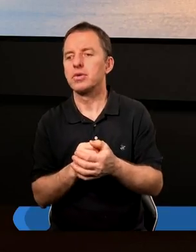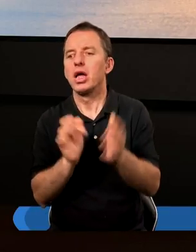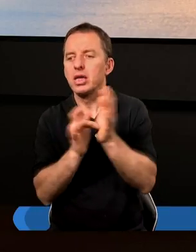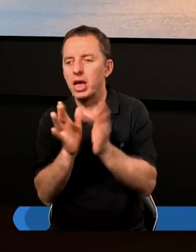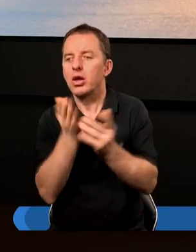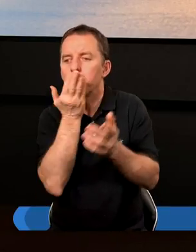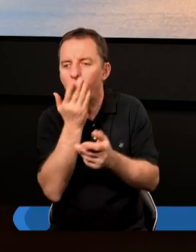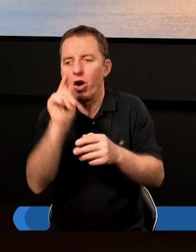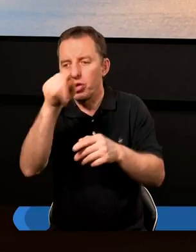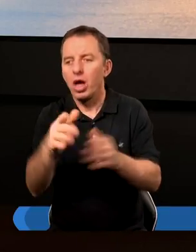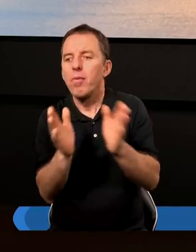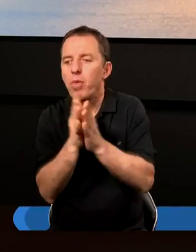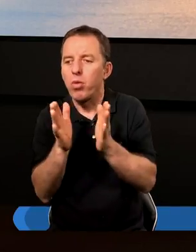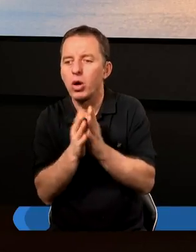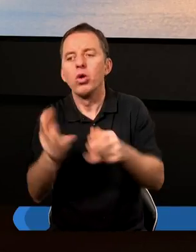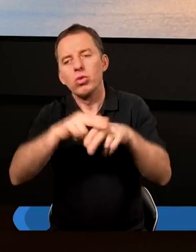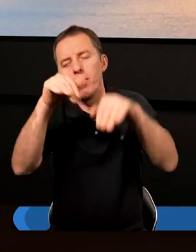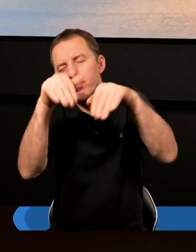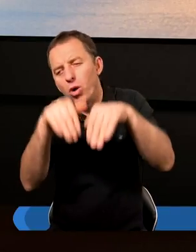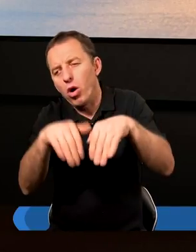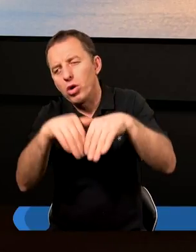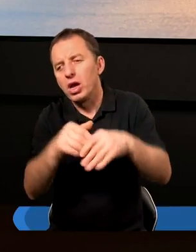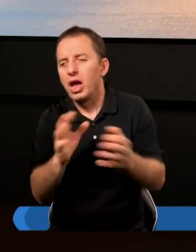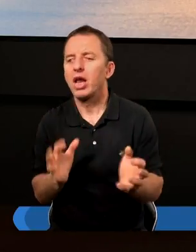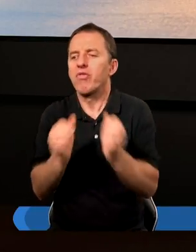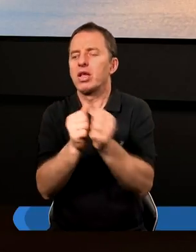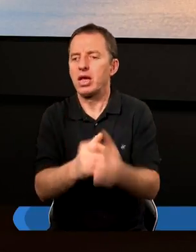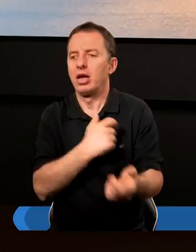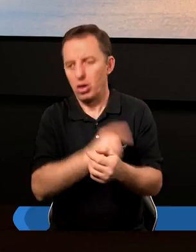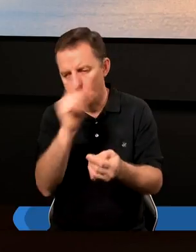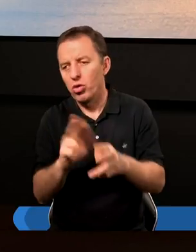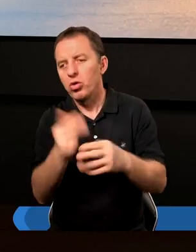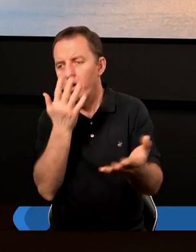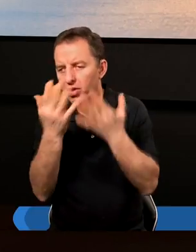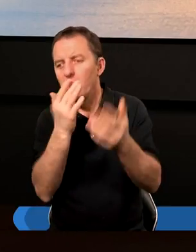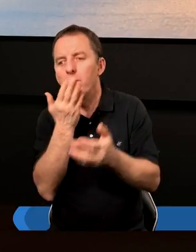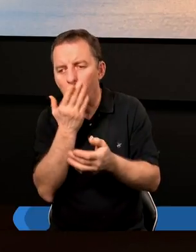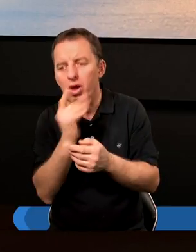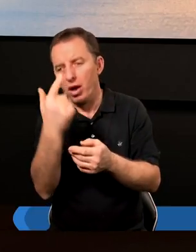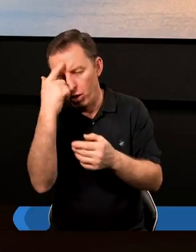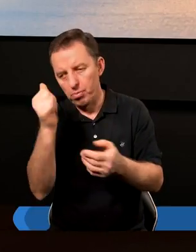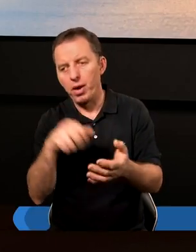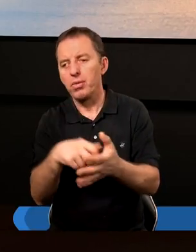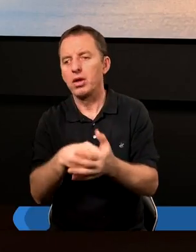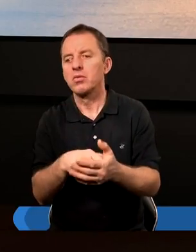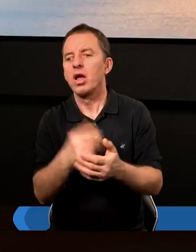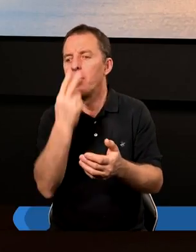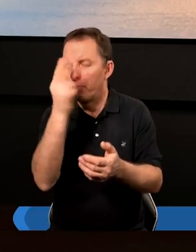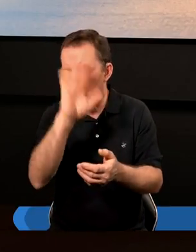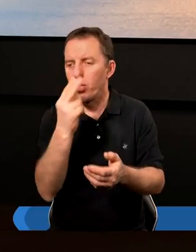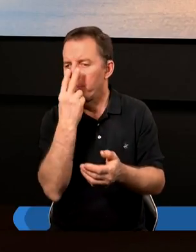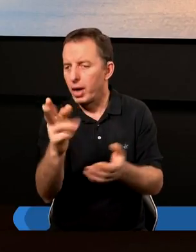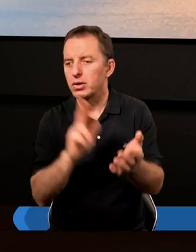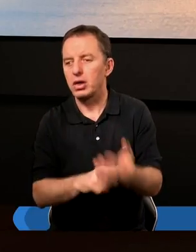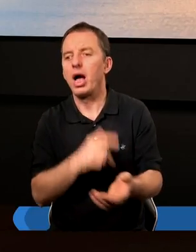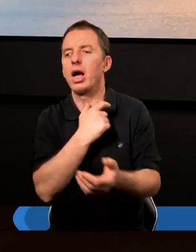Ale Pan Jezus, mówiąc o tej ich pobożności, która może rzeczywiście chwytać za serce ludzi, którzy ich oglądają, mówi, ale pamiętajcie, Bóg patrzy na